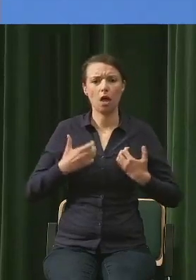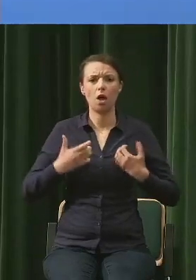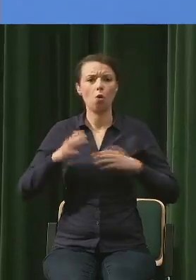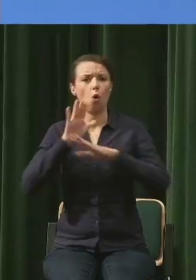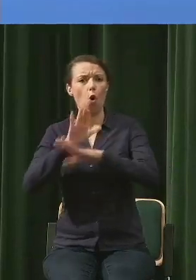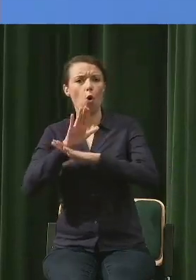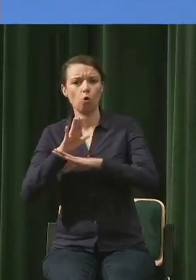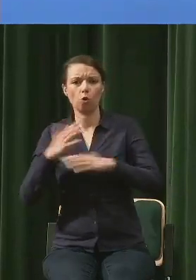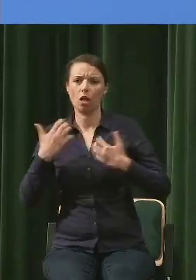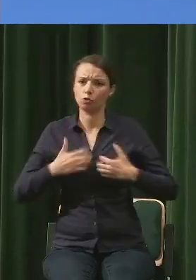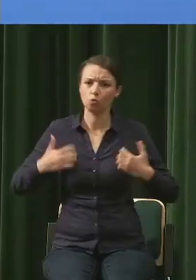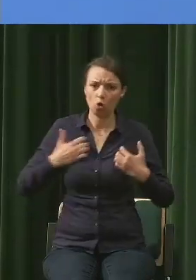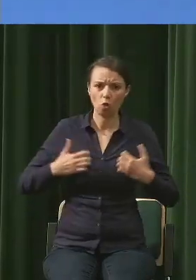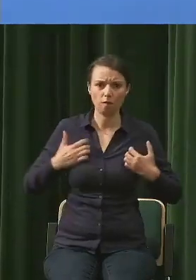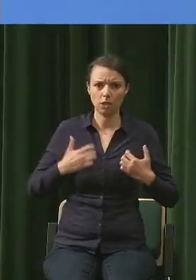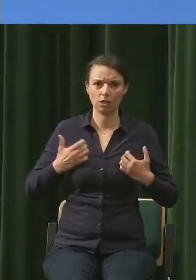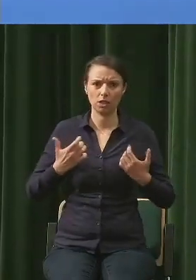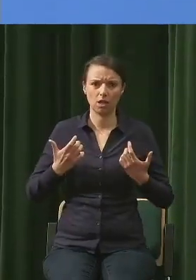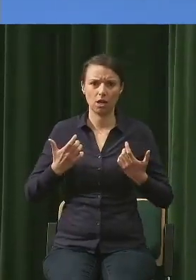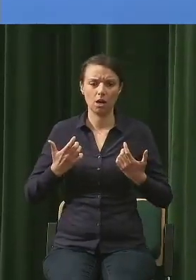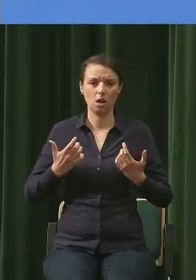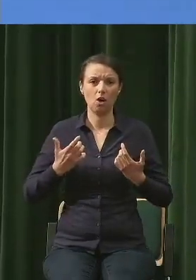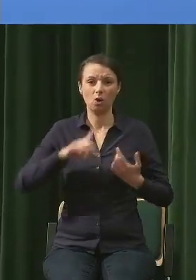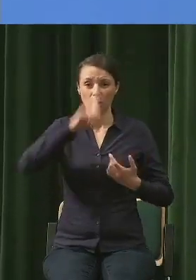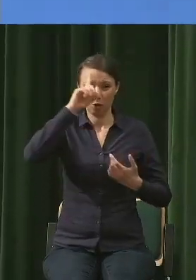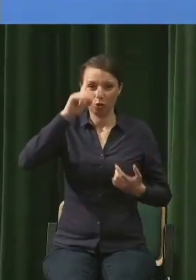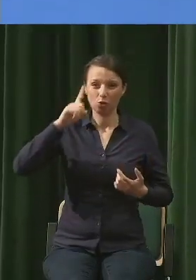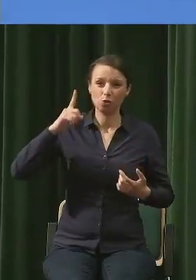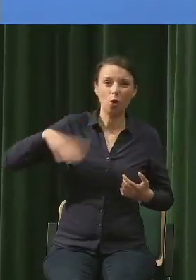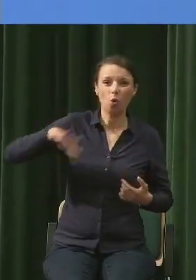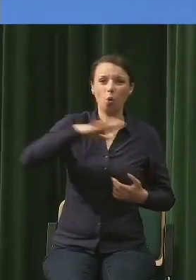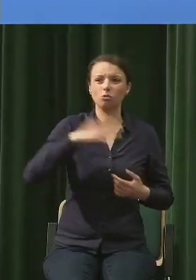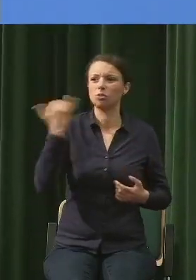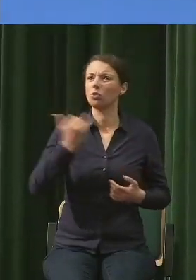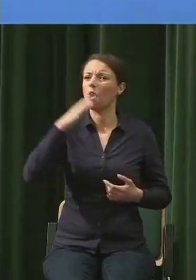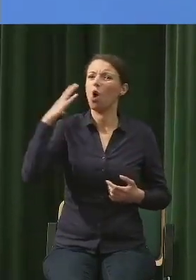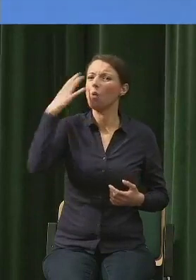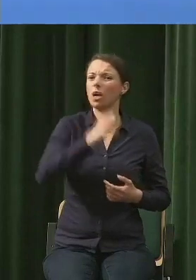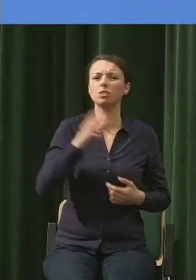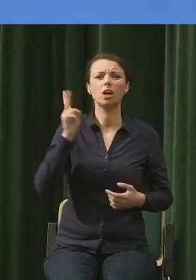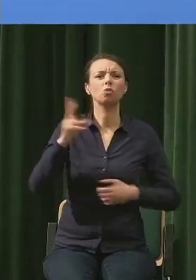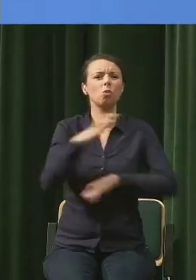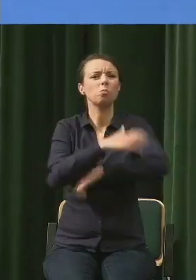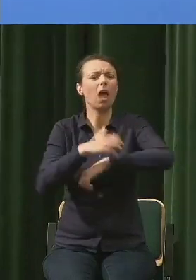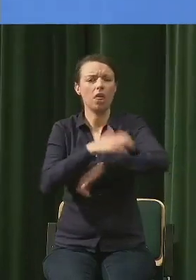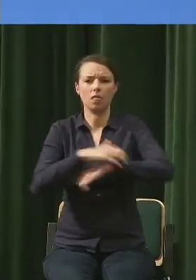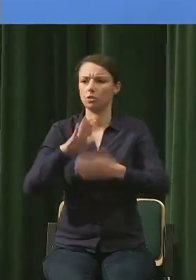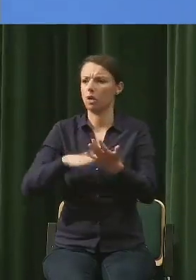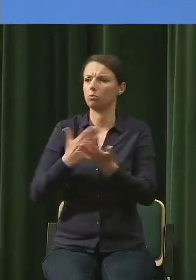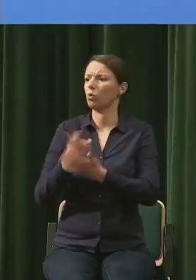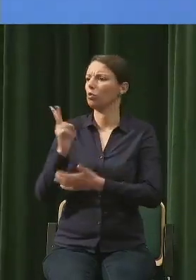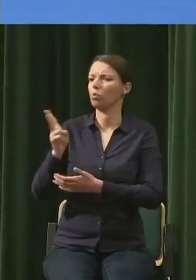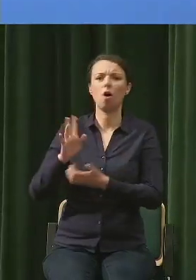środowiska. Ludzie się wciąż obrażają na ludzi biednych, że na przykład walą węglem.